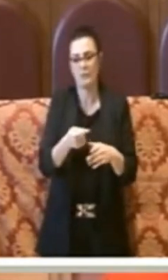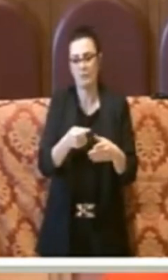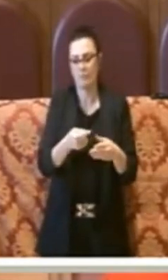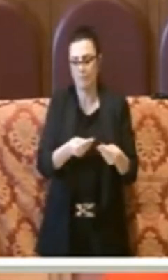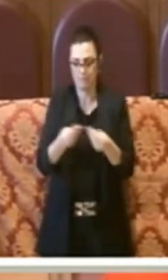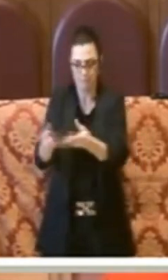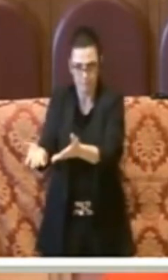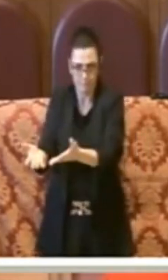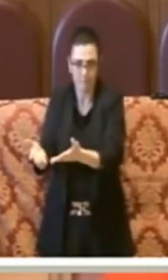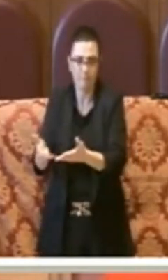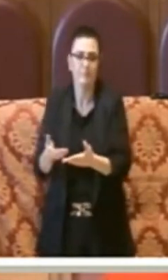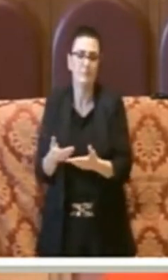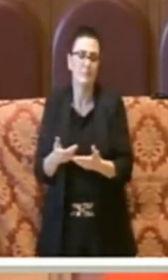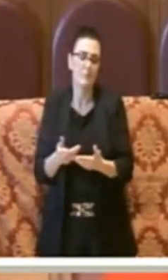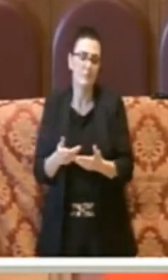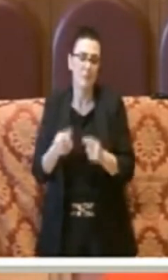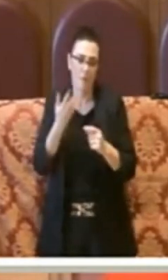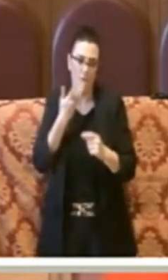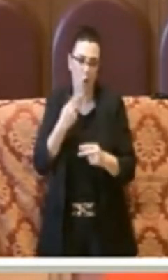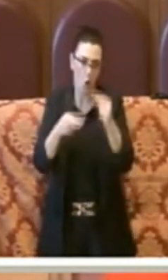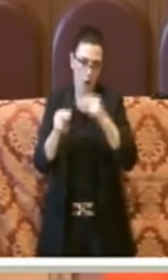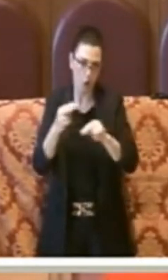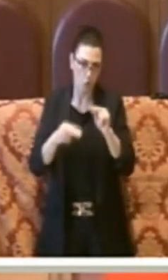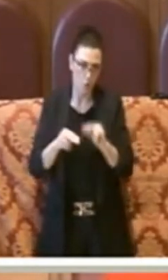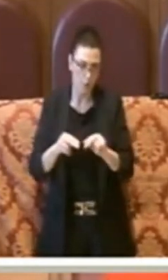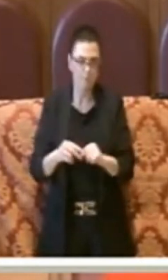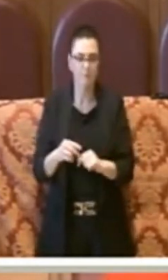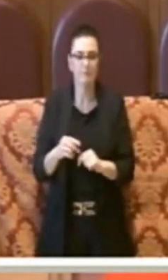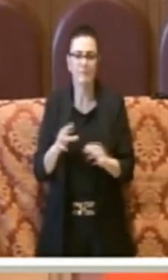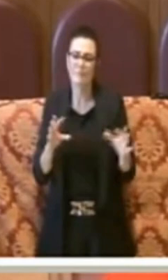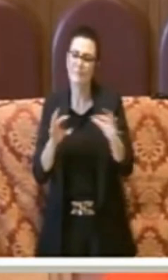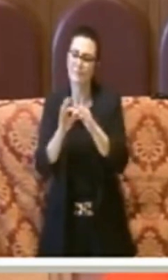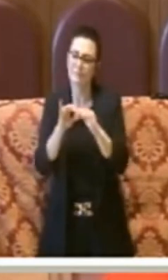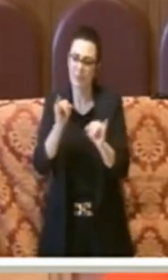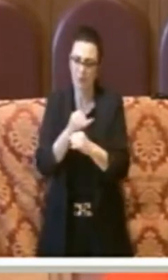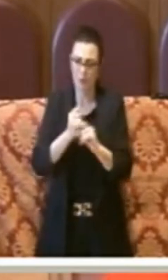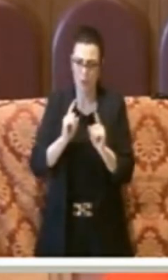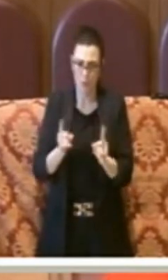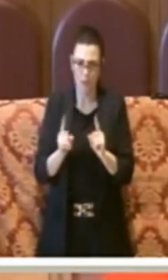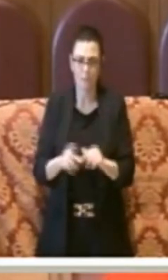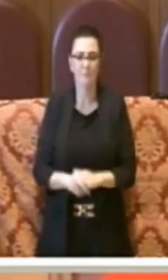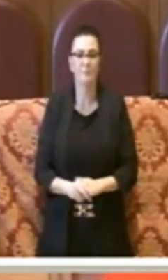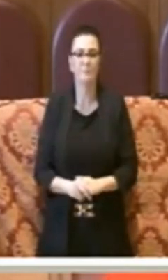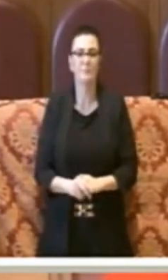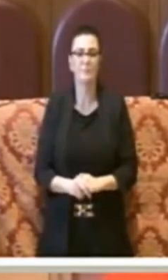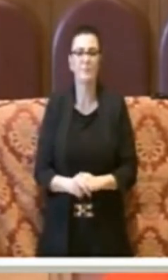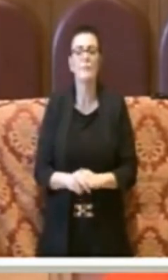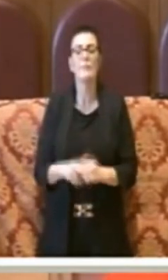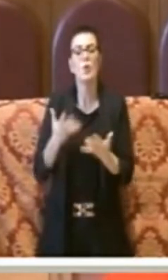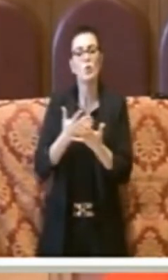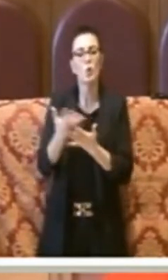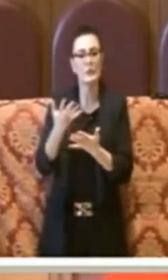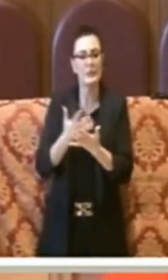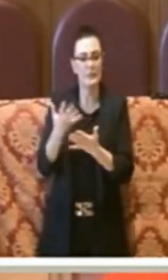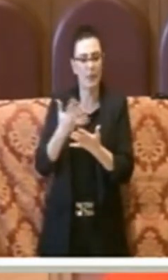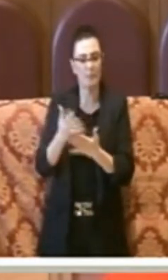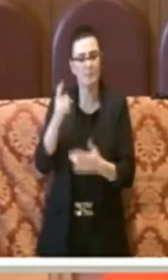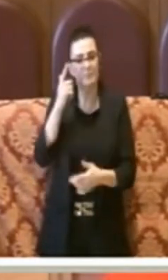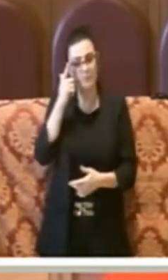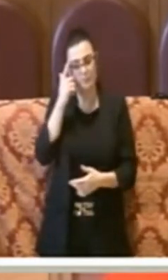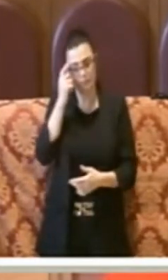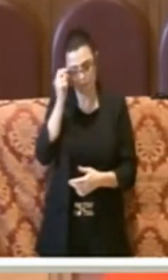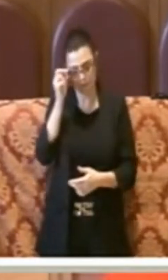determinati contesti. Mi riferisco in particolare alla notizia che avrebbe